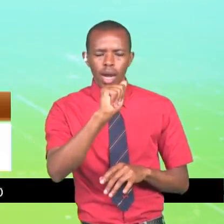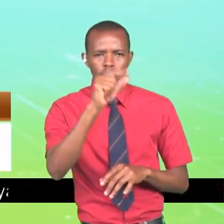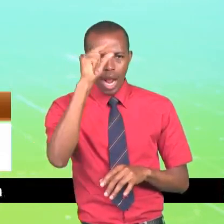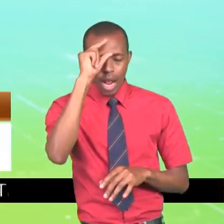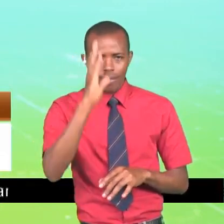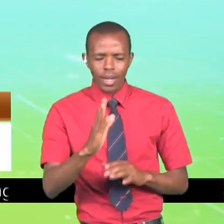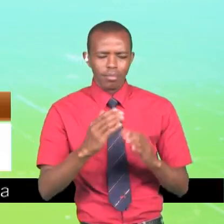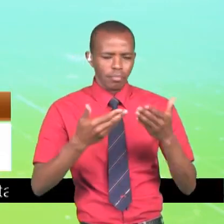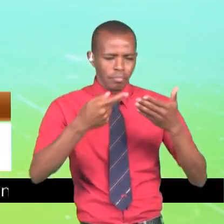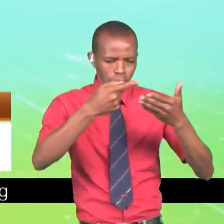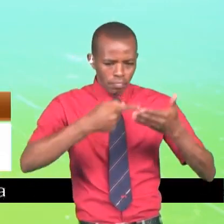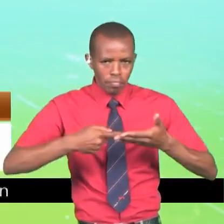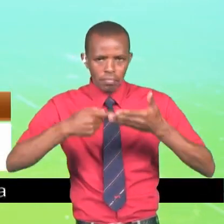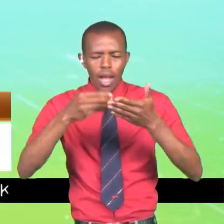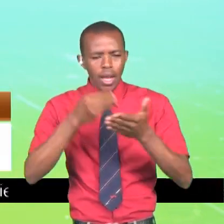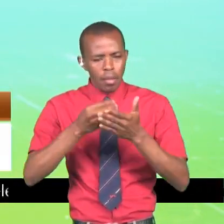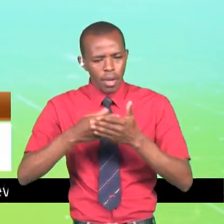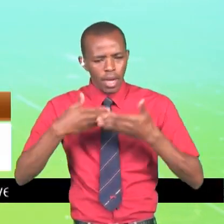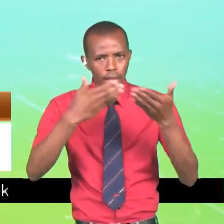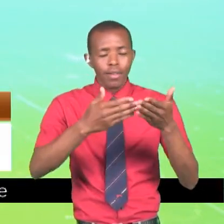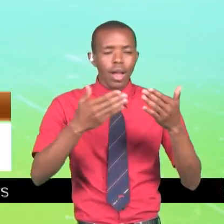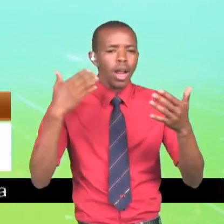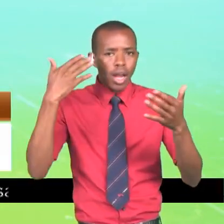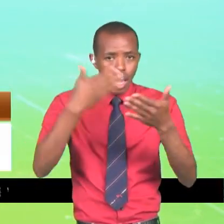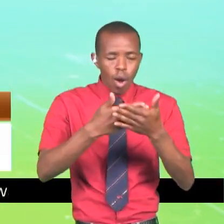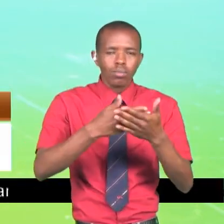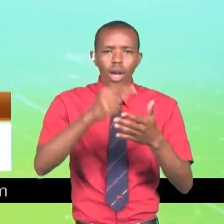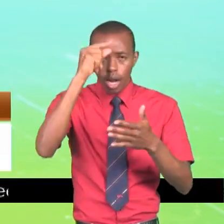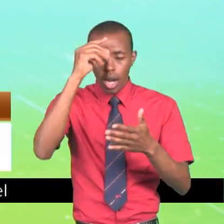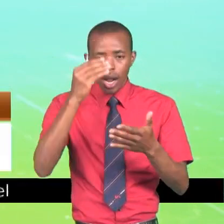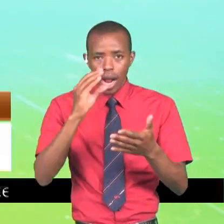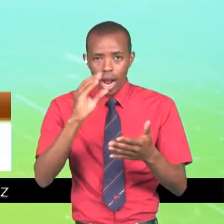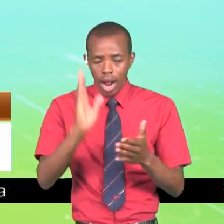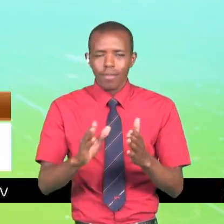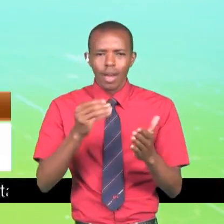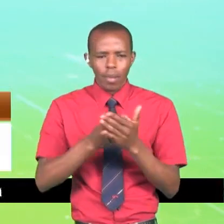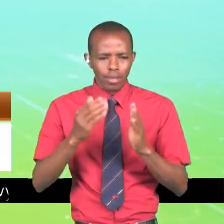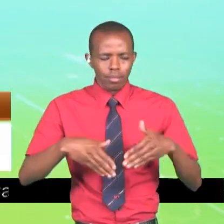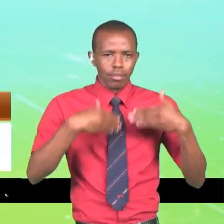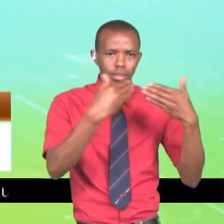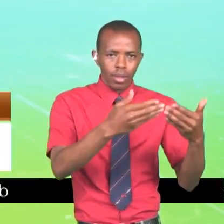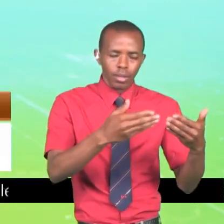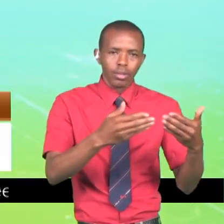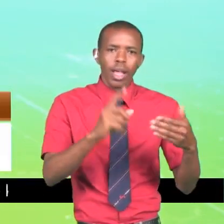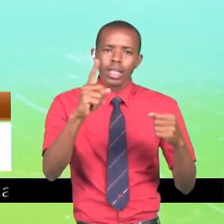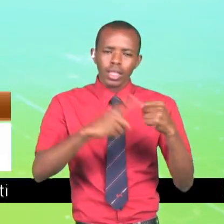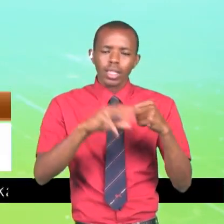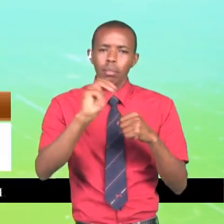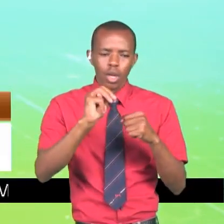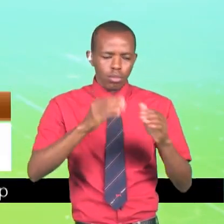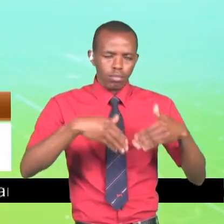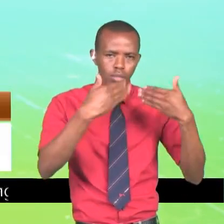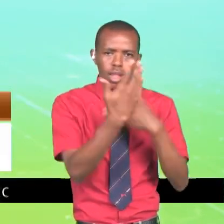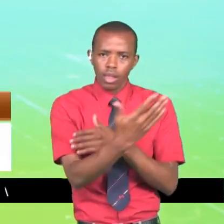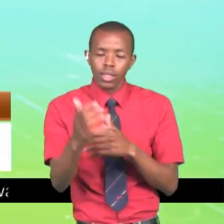governor kaniambia ya taipatia pesa, na tahizi governor hameweza kuweka pesa milioni ishirini na tatu. Kumahanisha yale mamu ambayo ya